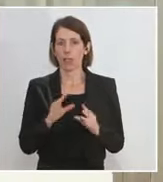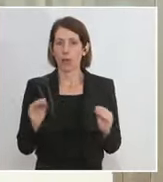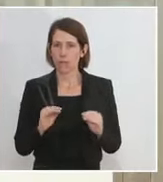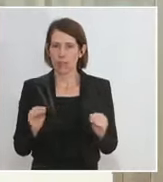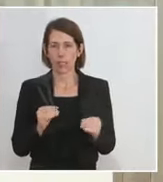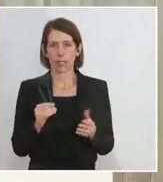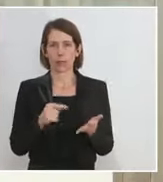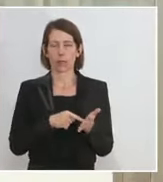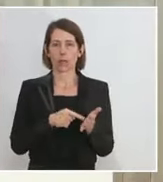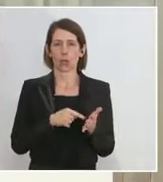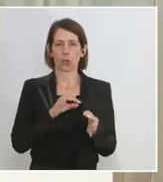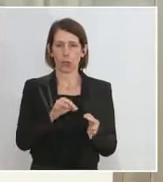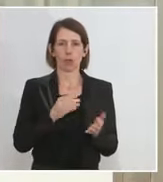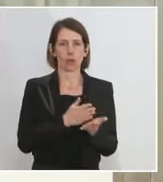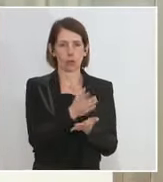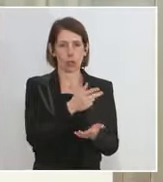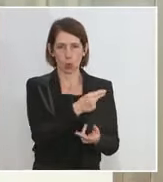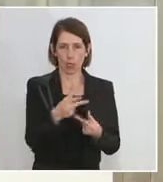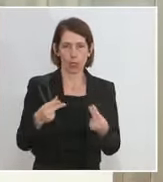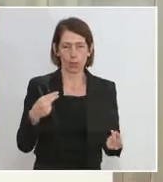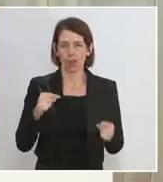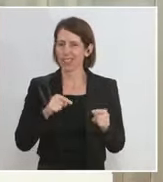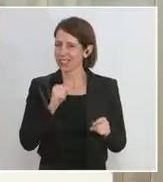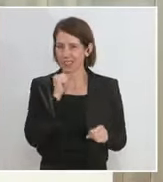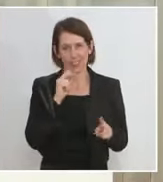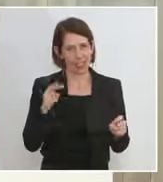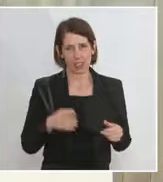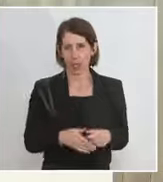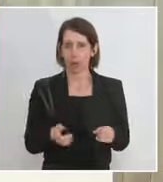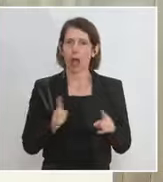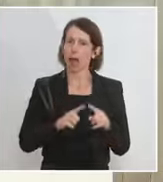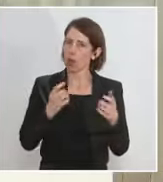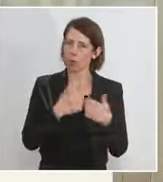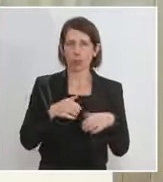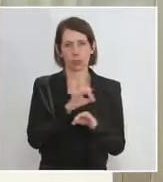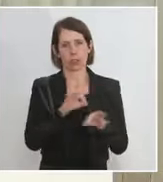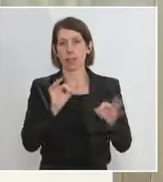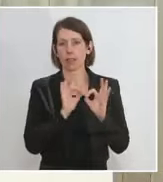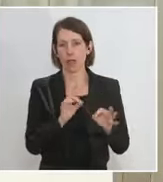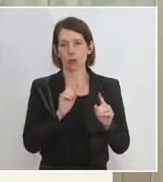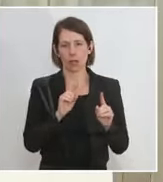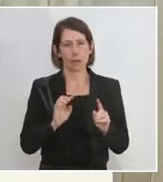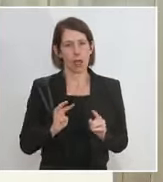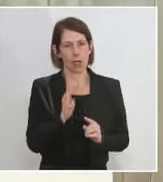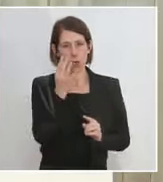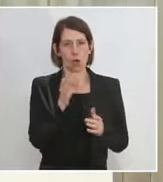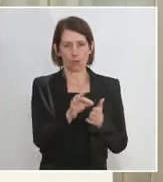für die Durchimpfung. Also das ist nicht das Thema und bisher funktioniert das sehr, sehr gut. Aber der vierte Punkt und das haben wir heute im Ministerrat als